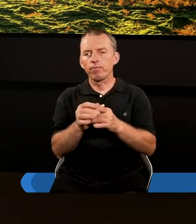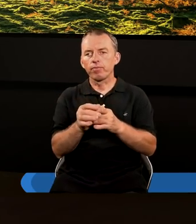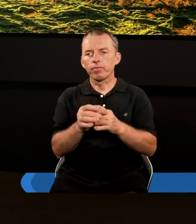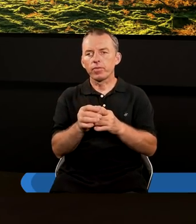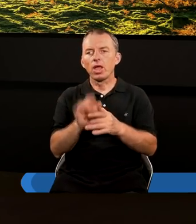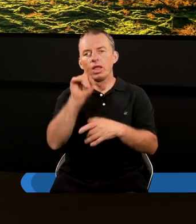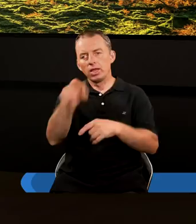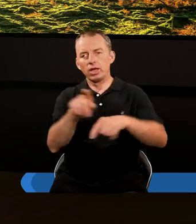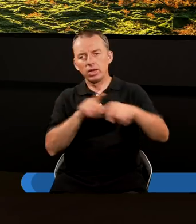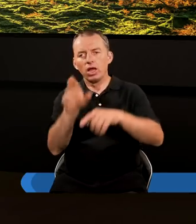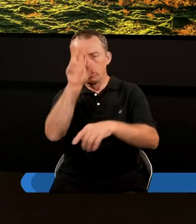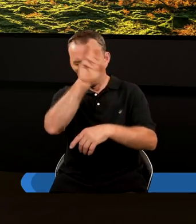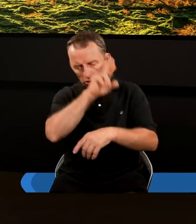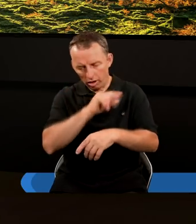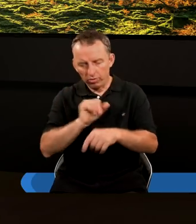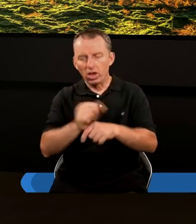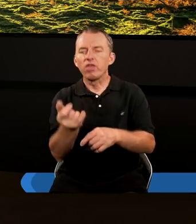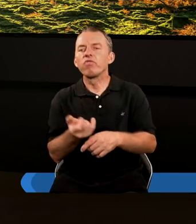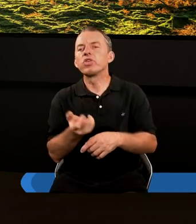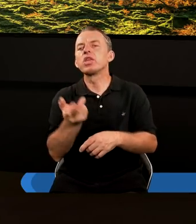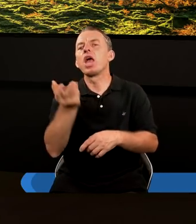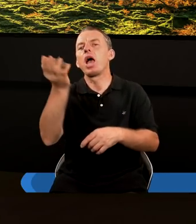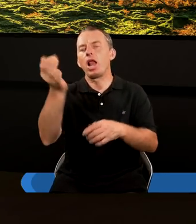I tych znaków rzeczywiście jest tam wiele.